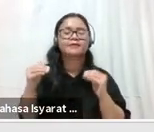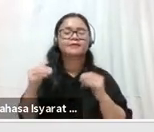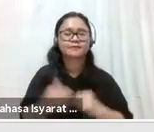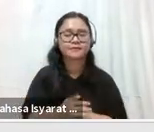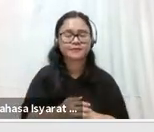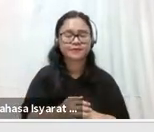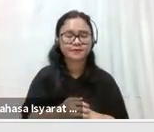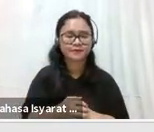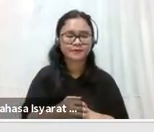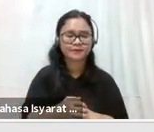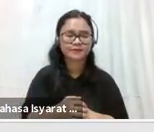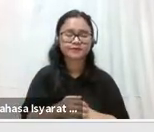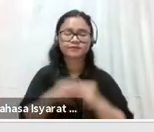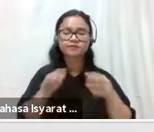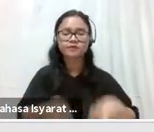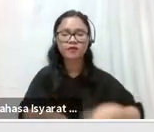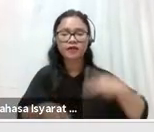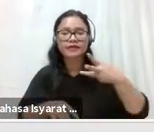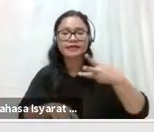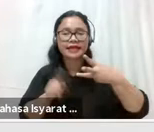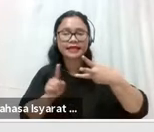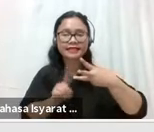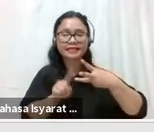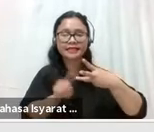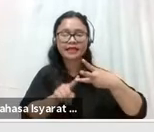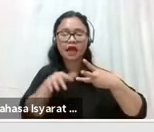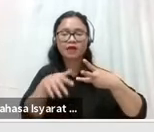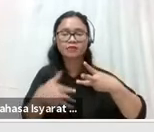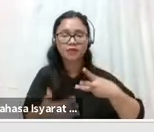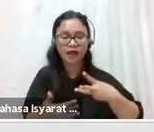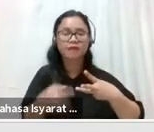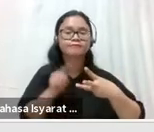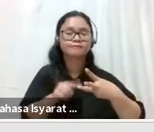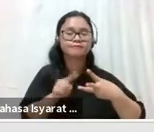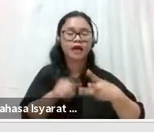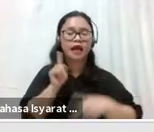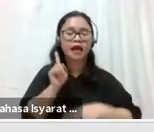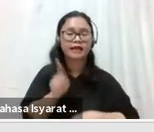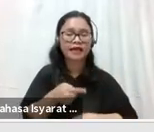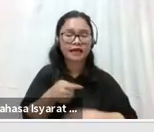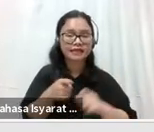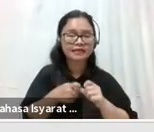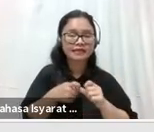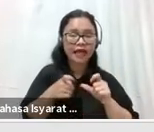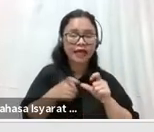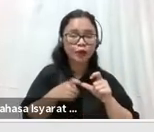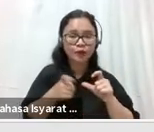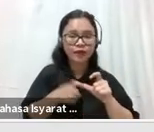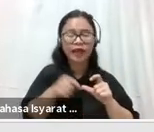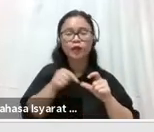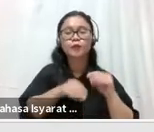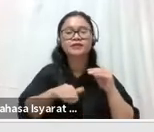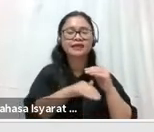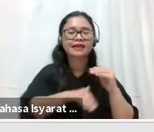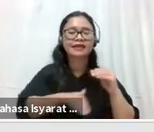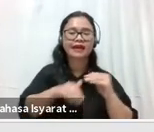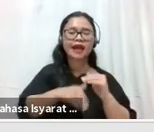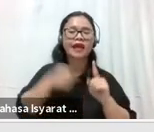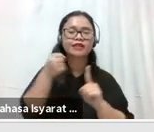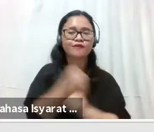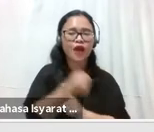tiga bahwa statuta merupakan landasan pergerakan advokasi formasi